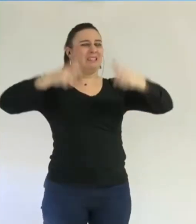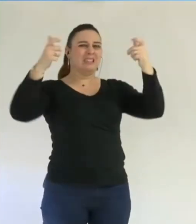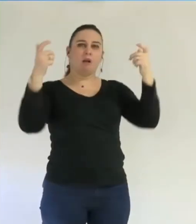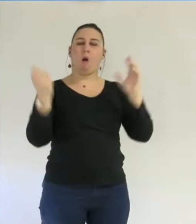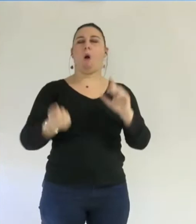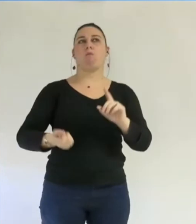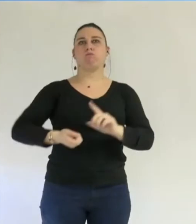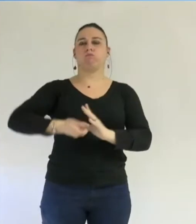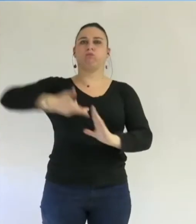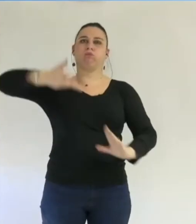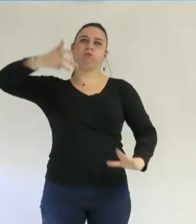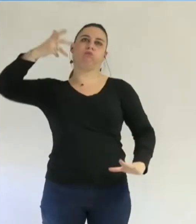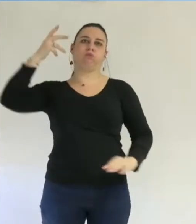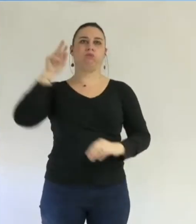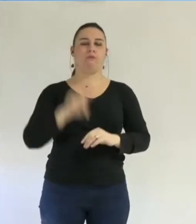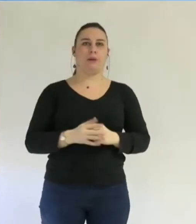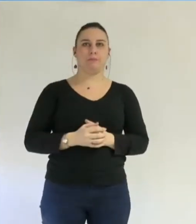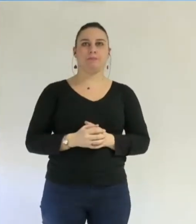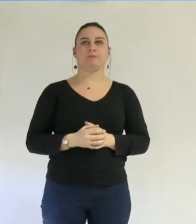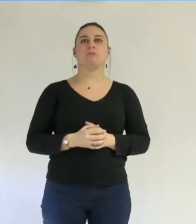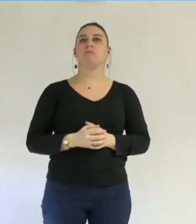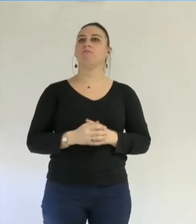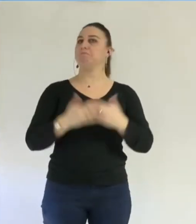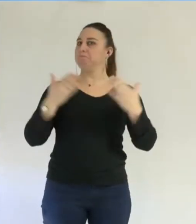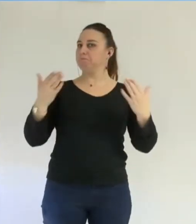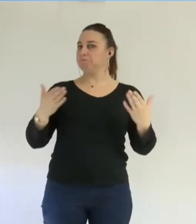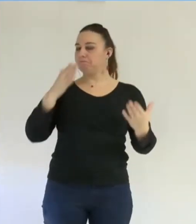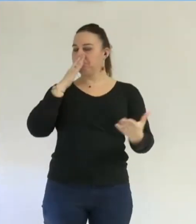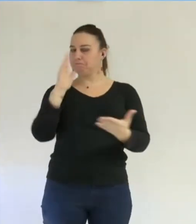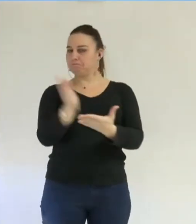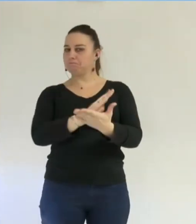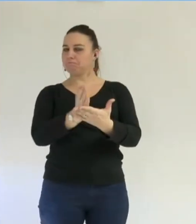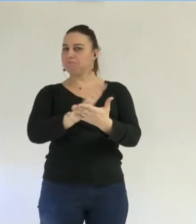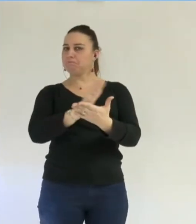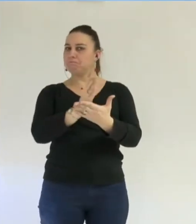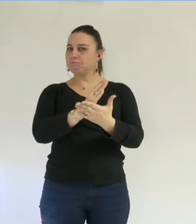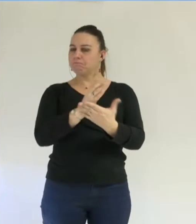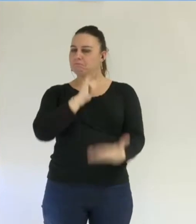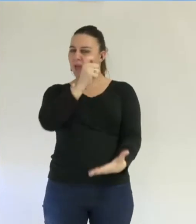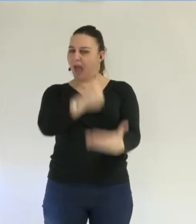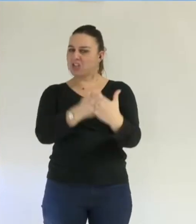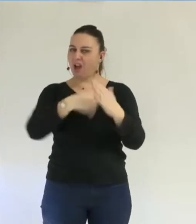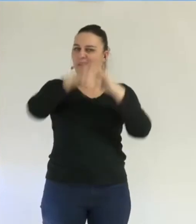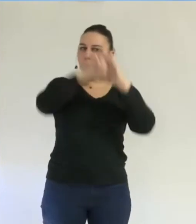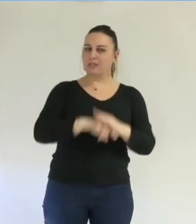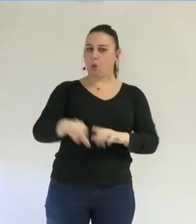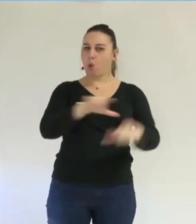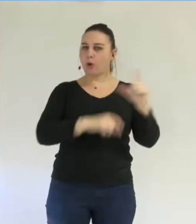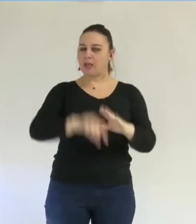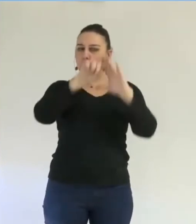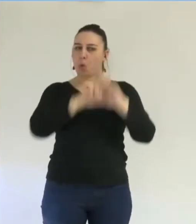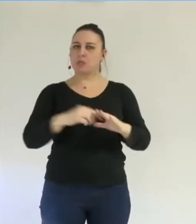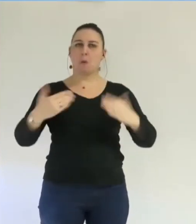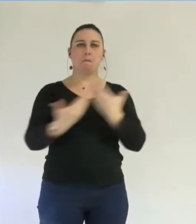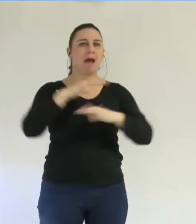substantiellement revus à la hausse. Cela remet largement en doute les conditions d'achat et de location de ce siège.